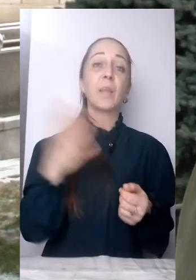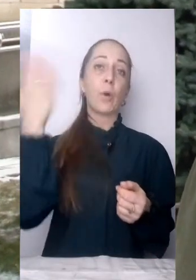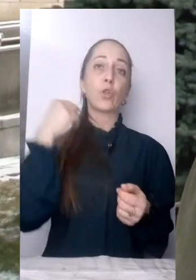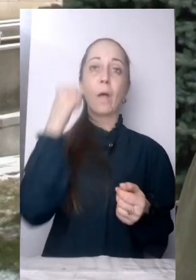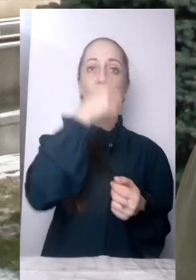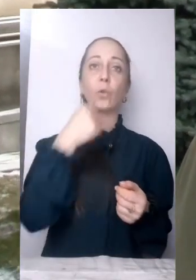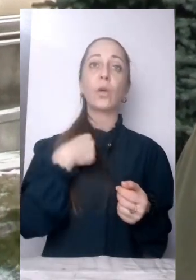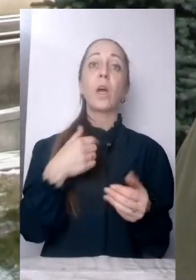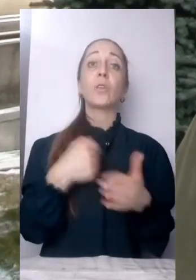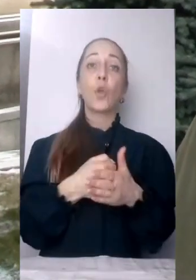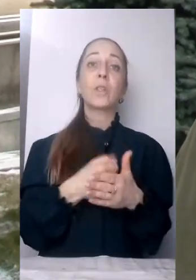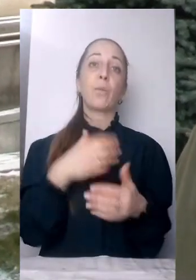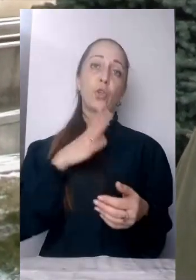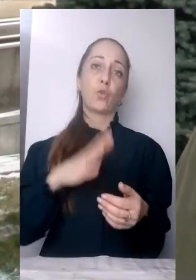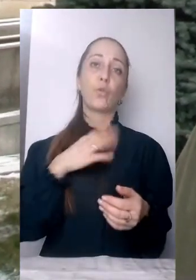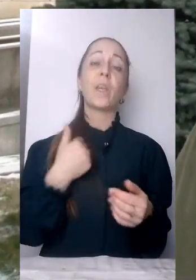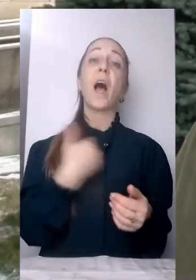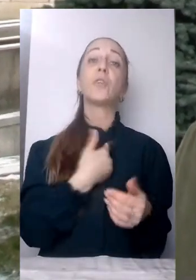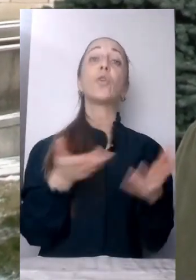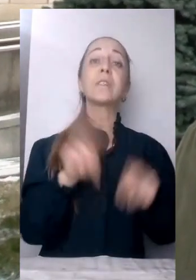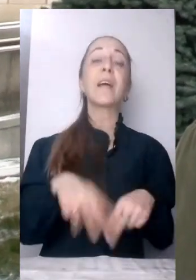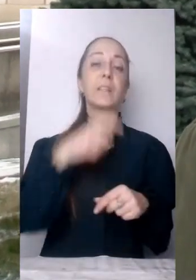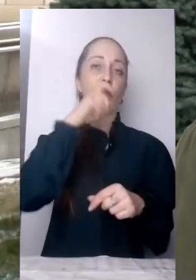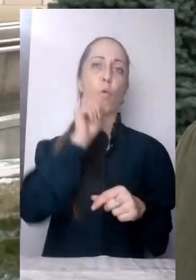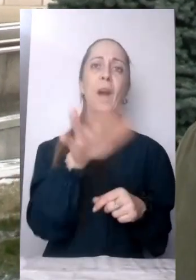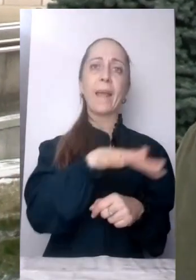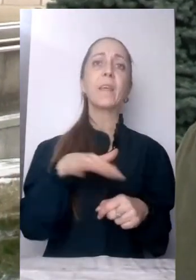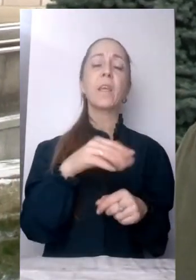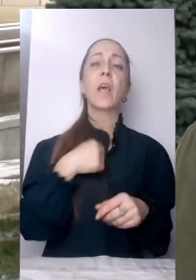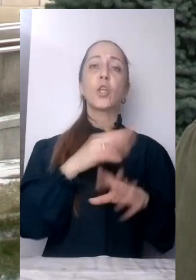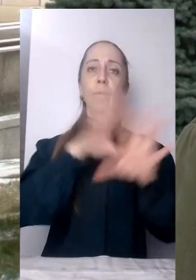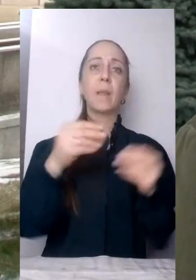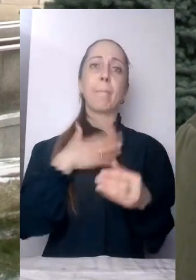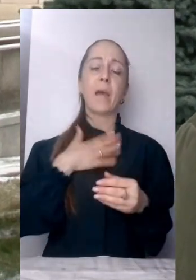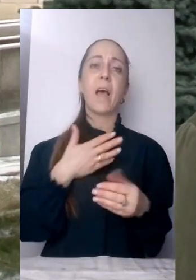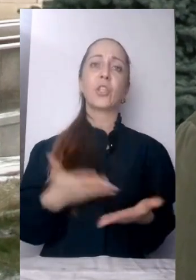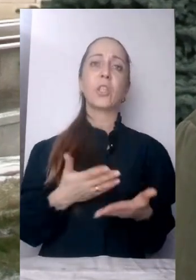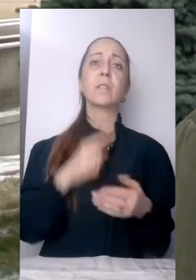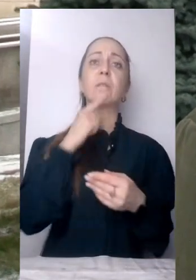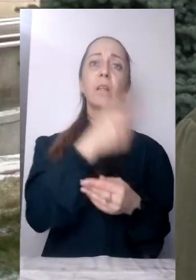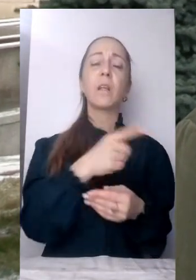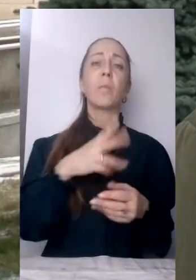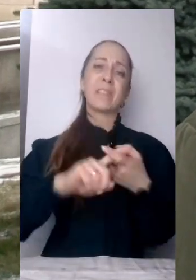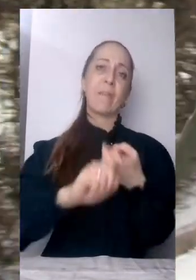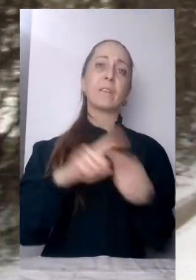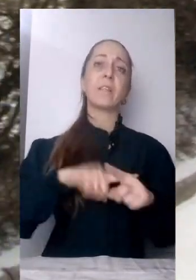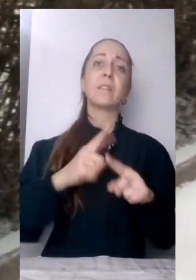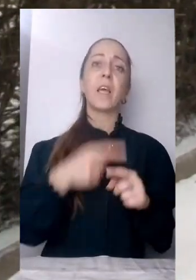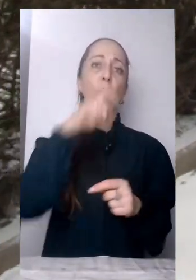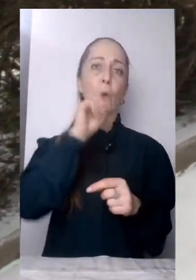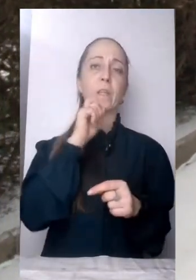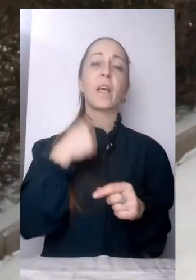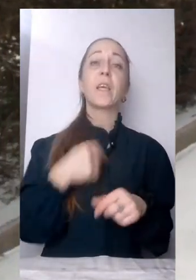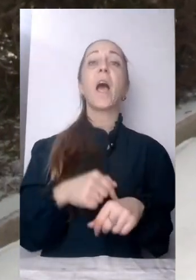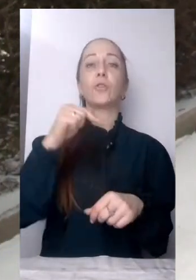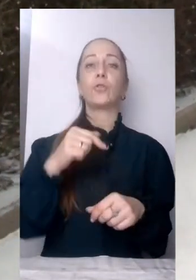залишатися в Україні, я хочу, щоб вся моя дальніша життя була зв'язана з цією країною, тому що я відчуваю себе частиною її. Дар'я